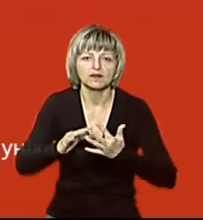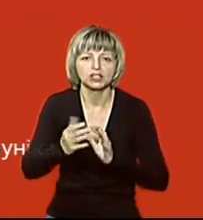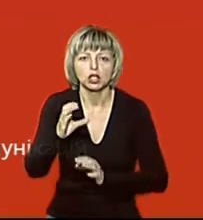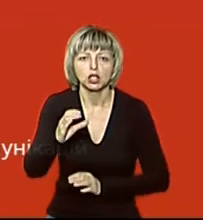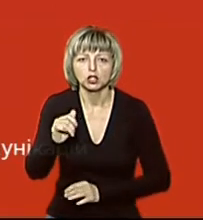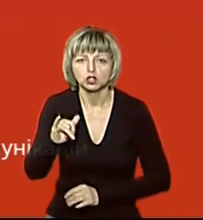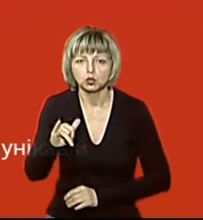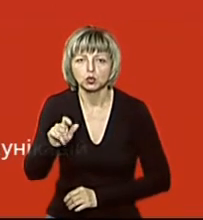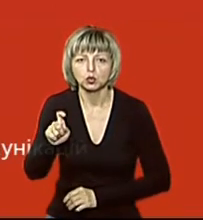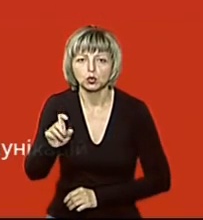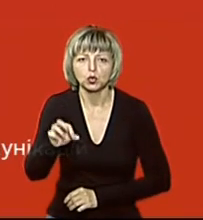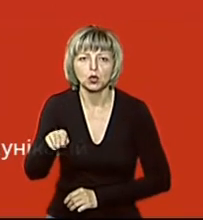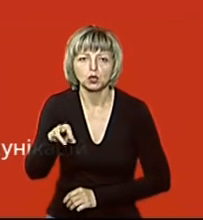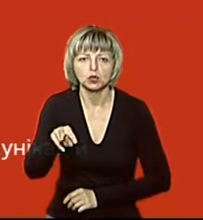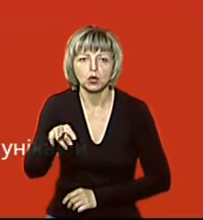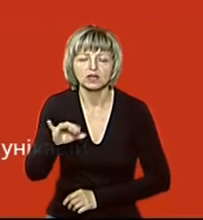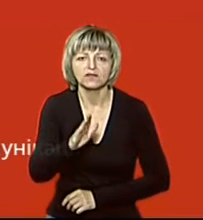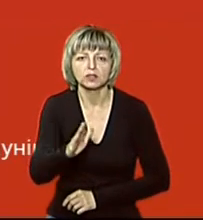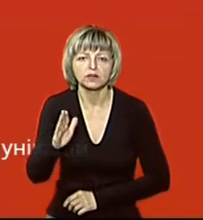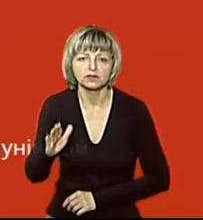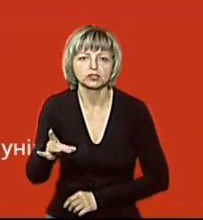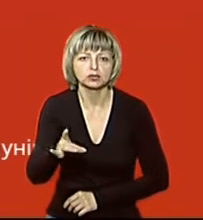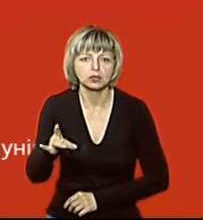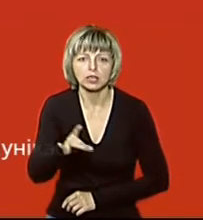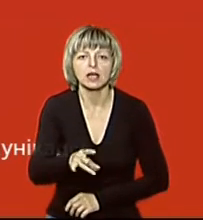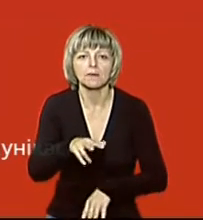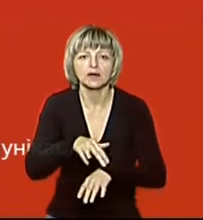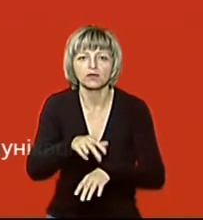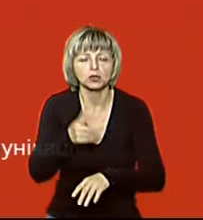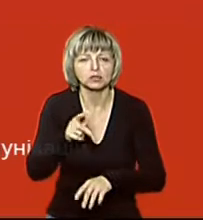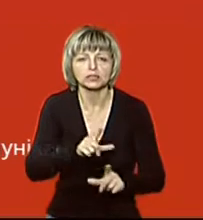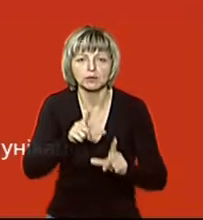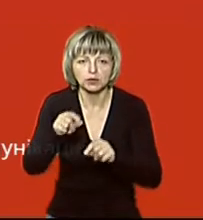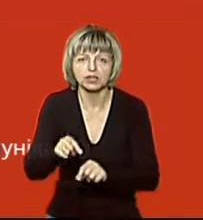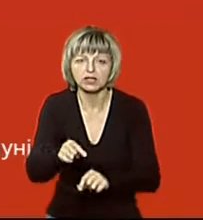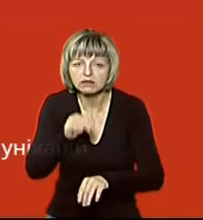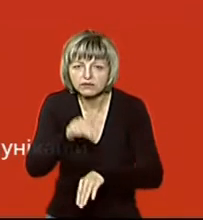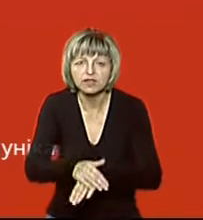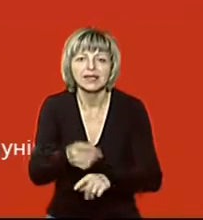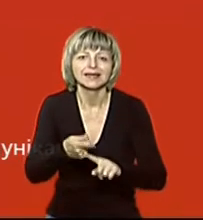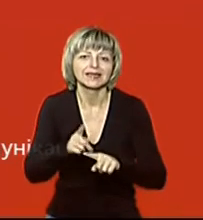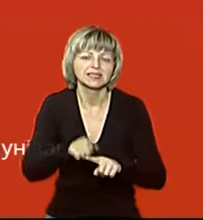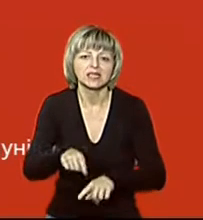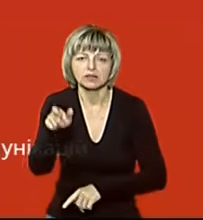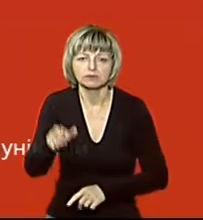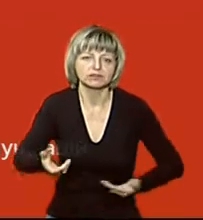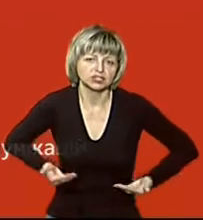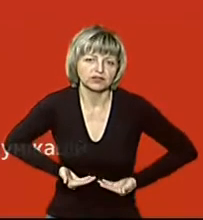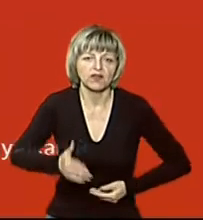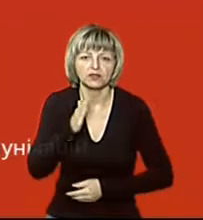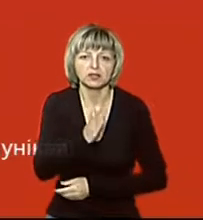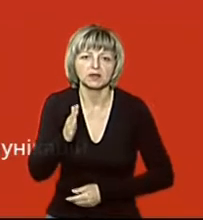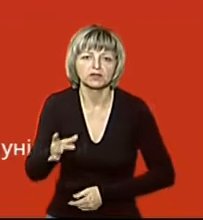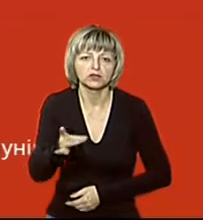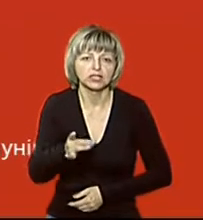Володимир-Волинського району. Визітом на місце події правоохоронці встановили, що загиблим є житель Володимир-Волинського району. На